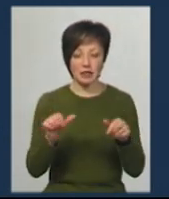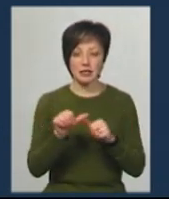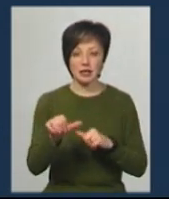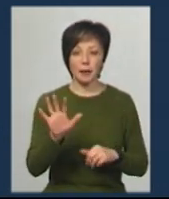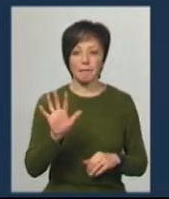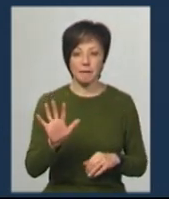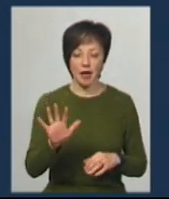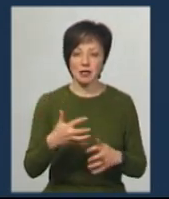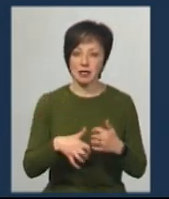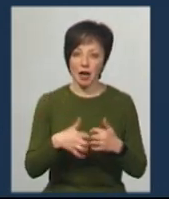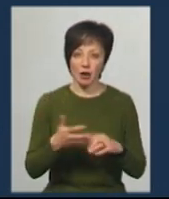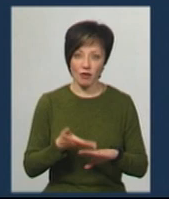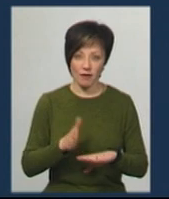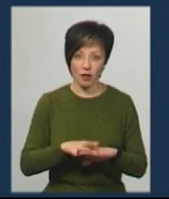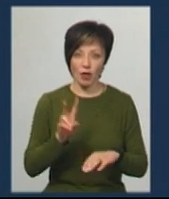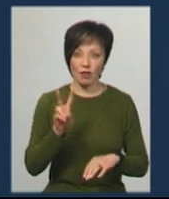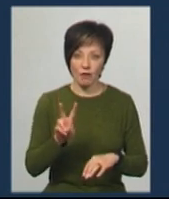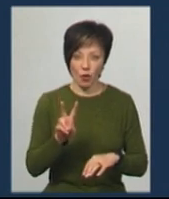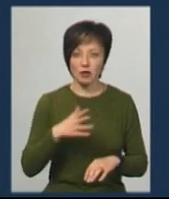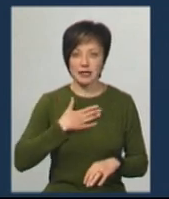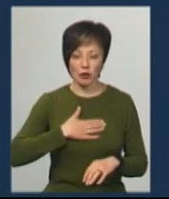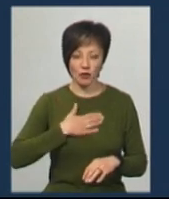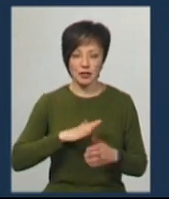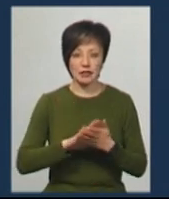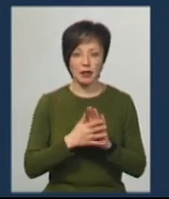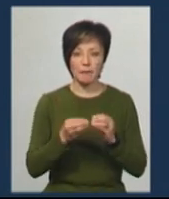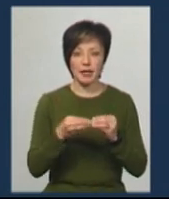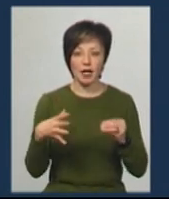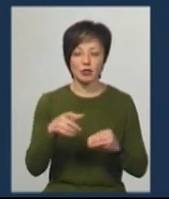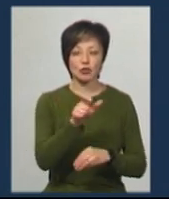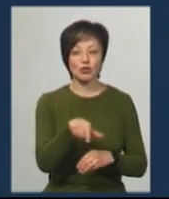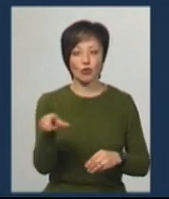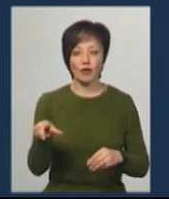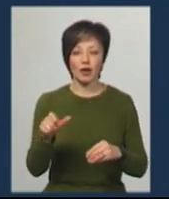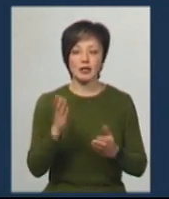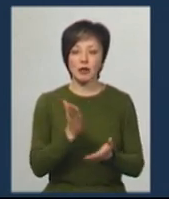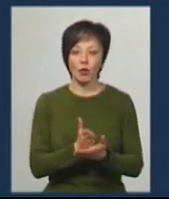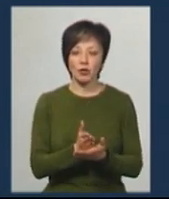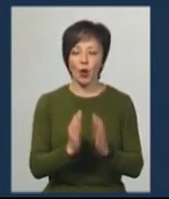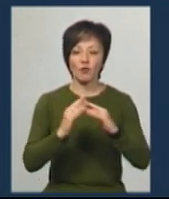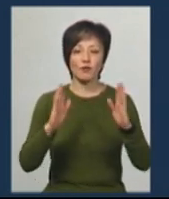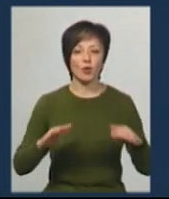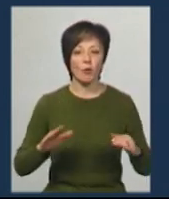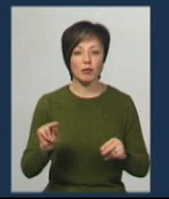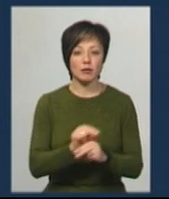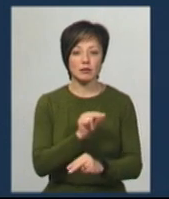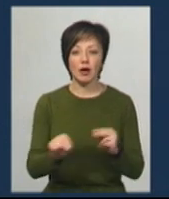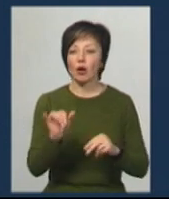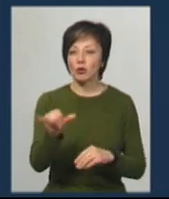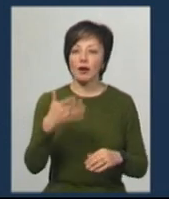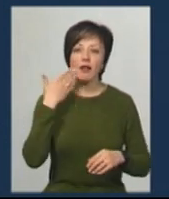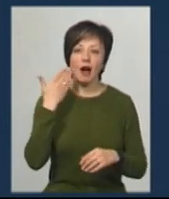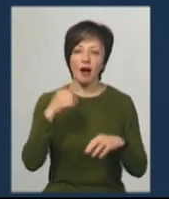п'ять середньої важкості, двоє задовільний стан і 15 чоловік знаходяться на амбулаторному лікуванні. У них